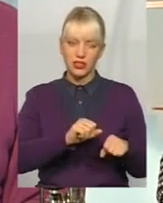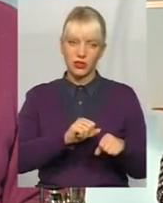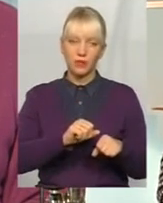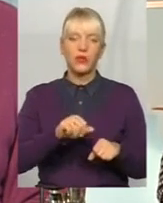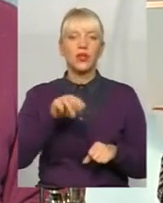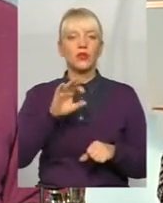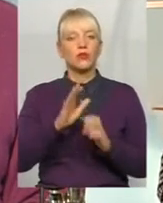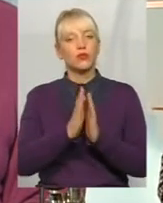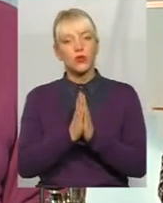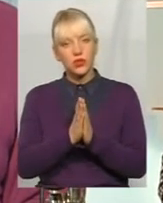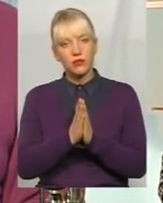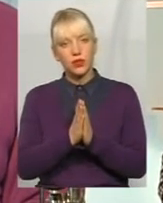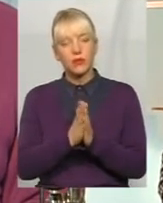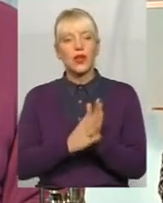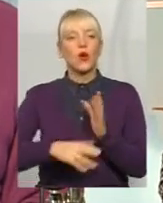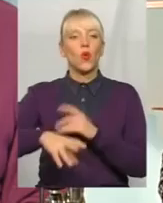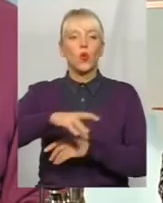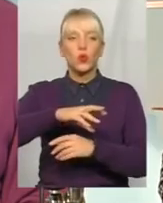Просимо всіх